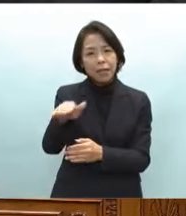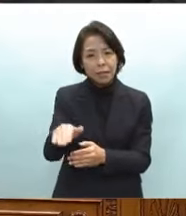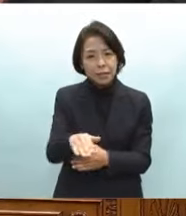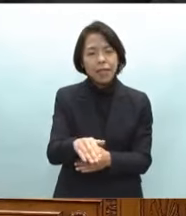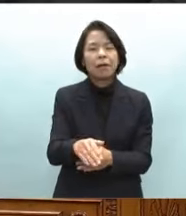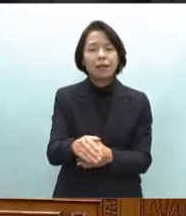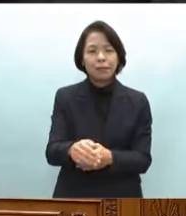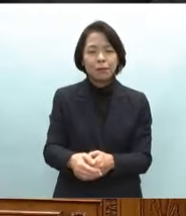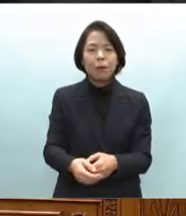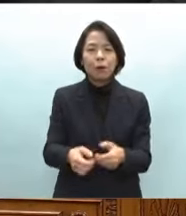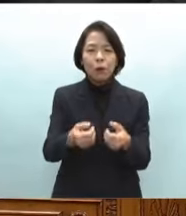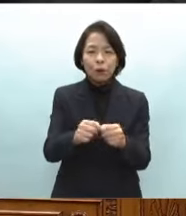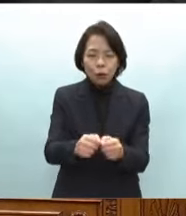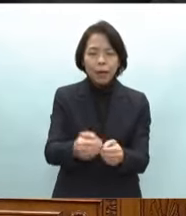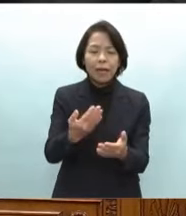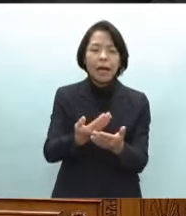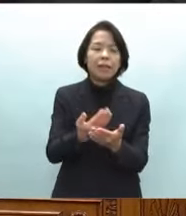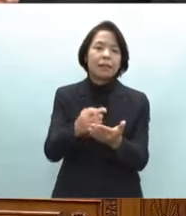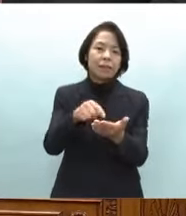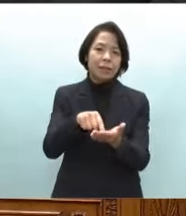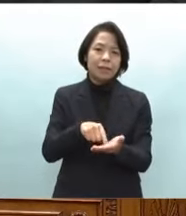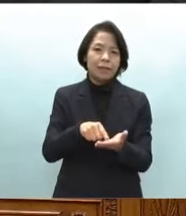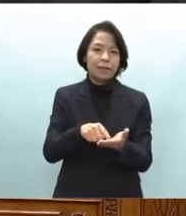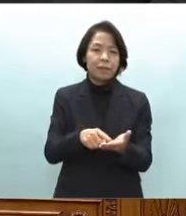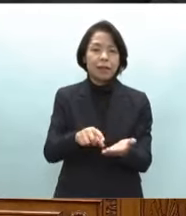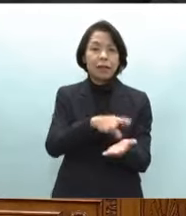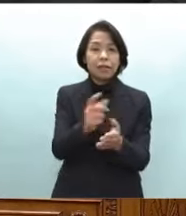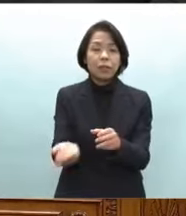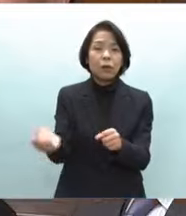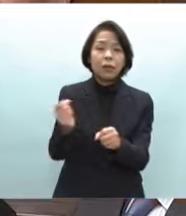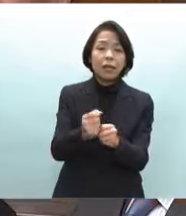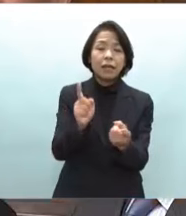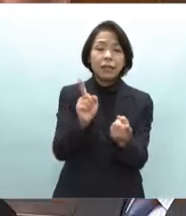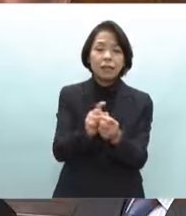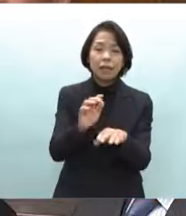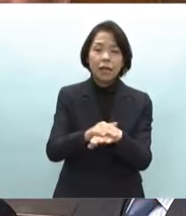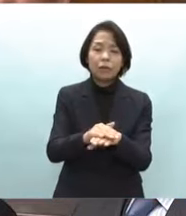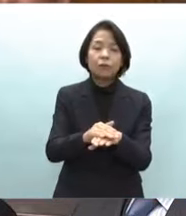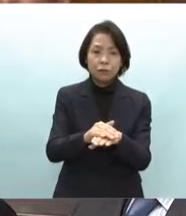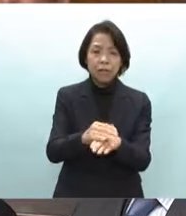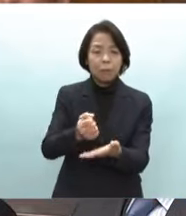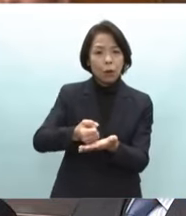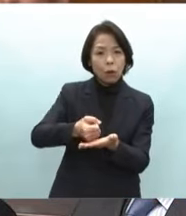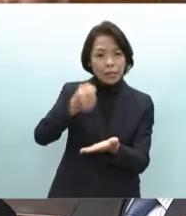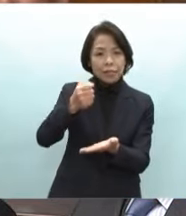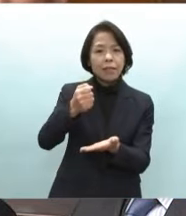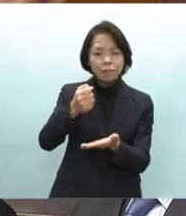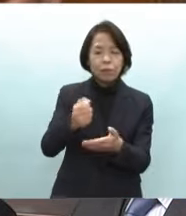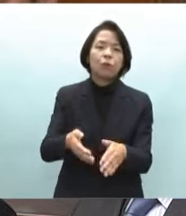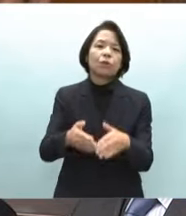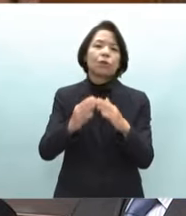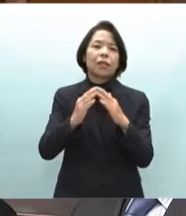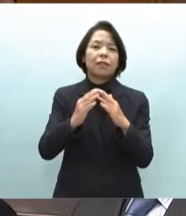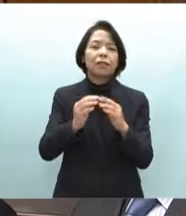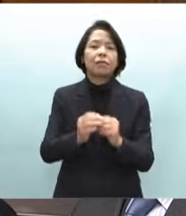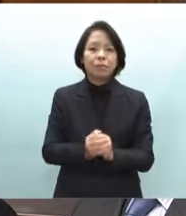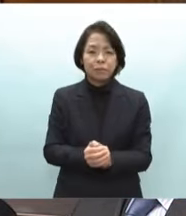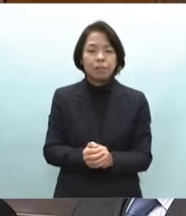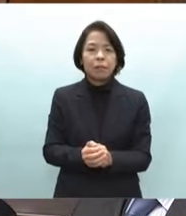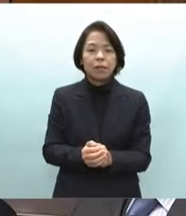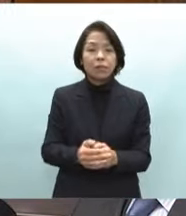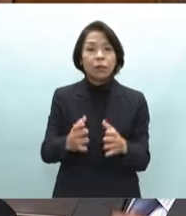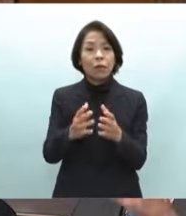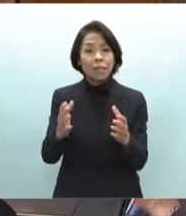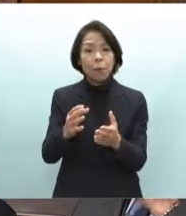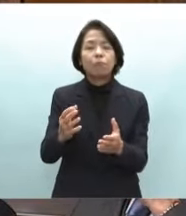細かなニーズや地域の再生に対応していくための復興基金の創設そして規模感についても